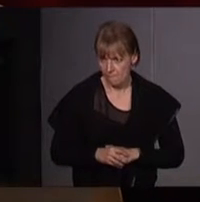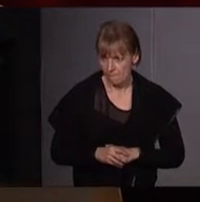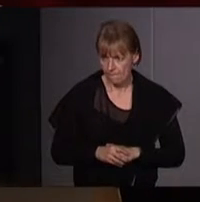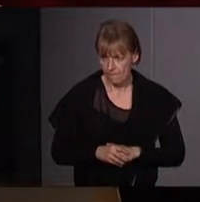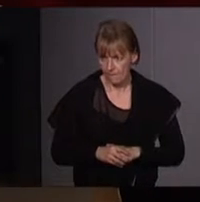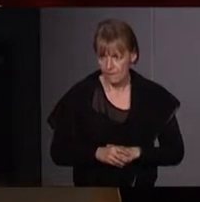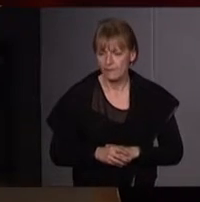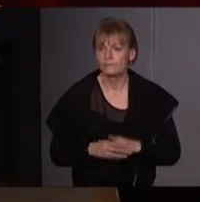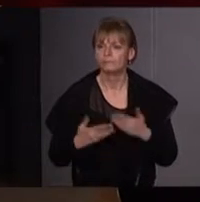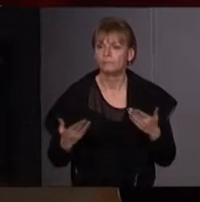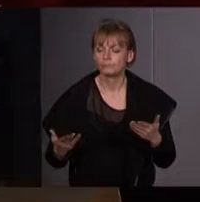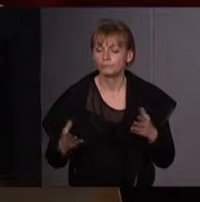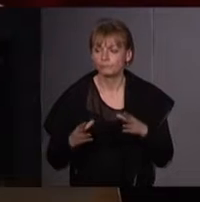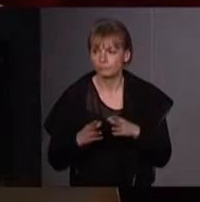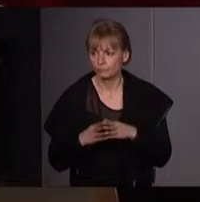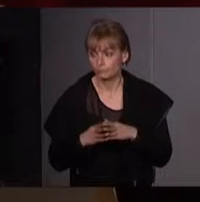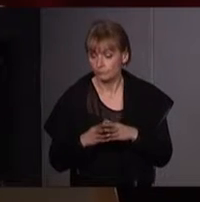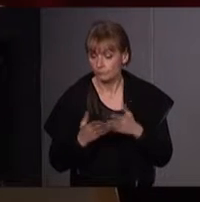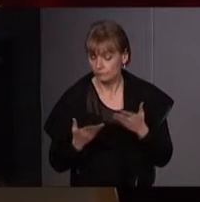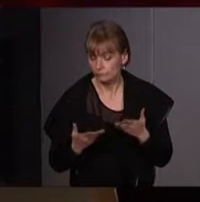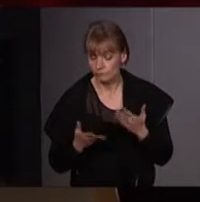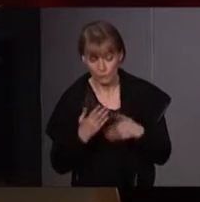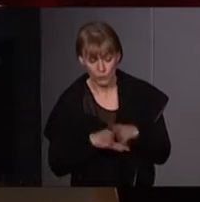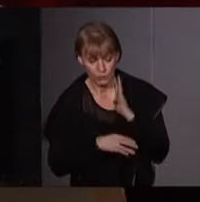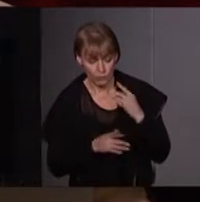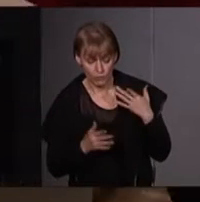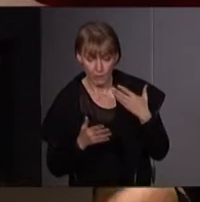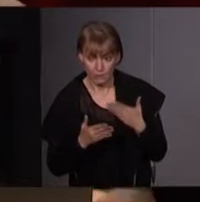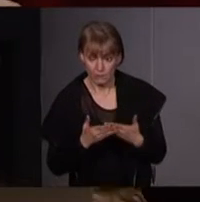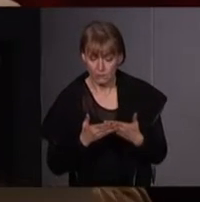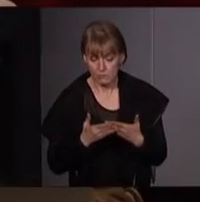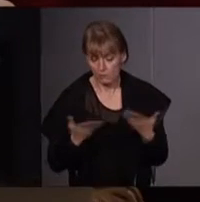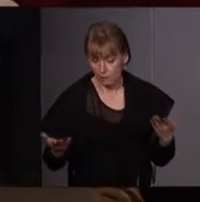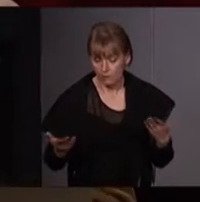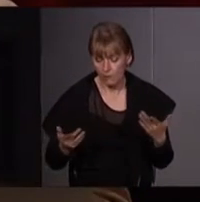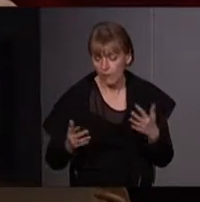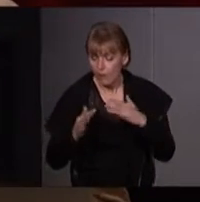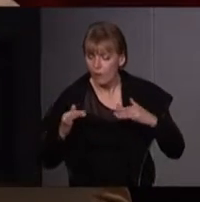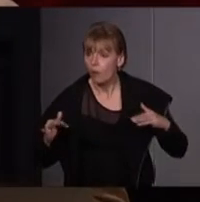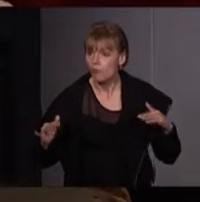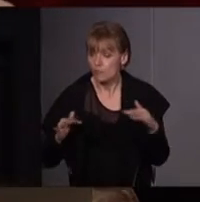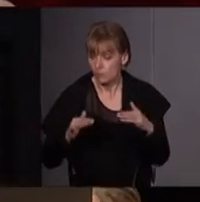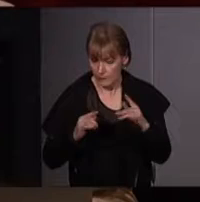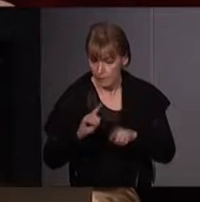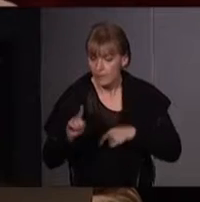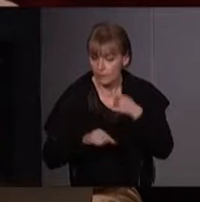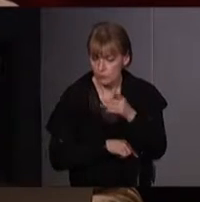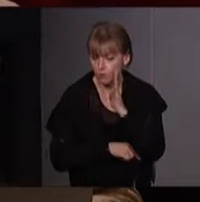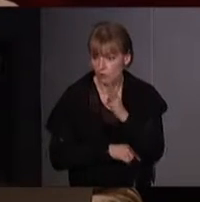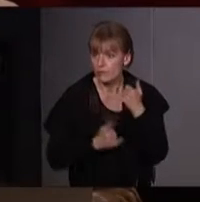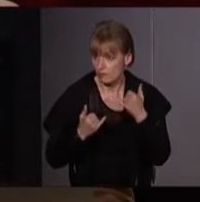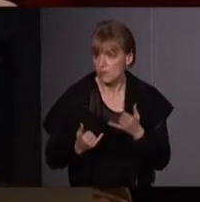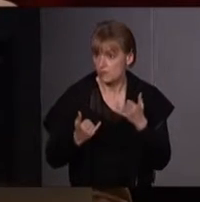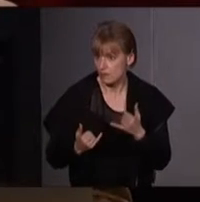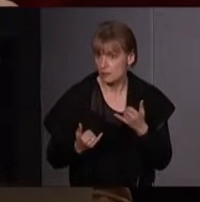Donc, il est à revoir, et tout ce dont on parle dans ces conférences de justice environnementale, qui d'ailleurs sera le thème de la prochaine conférence ici à